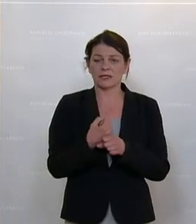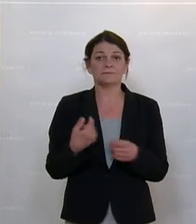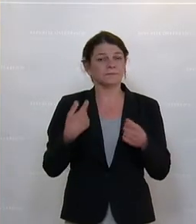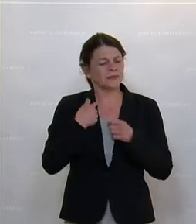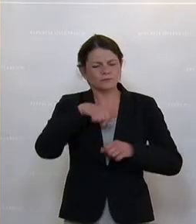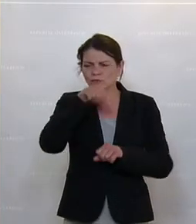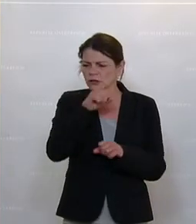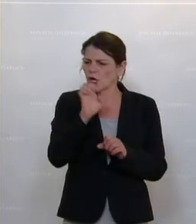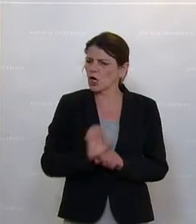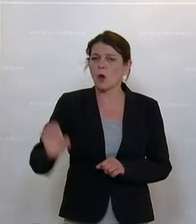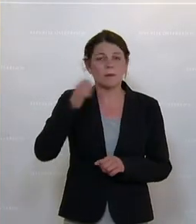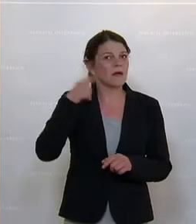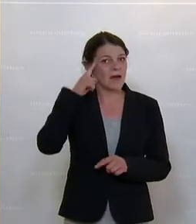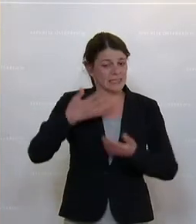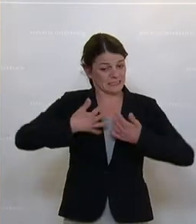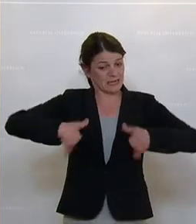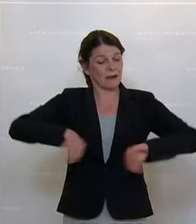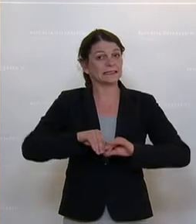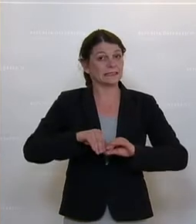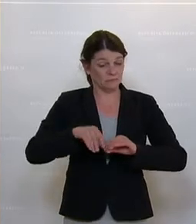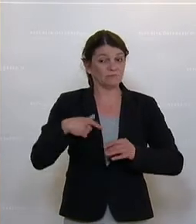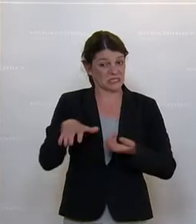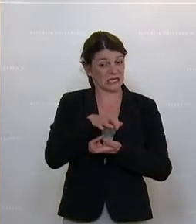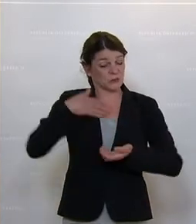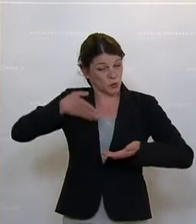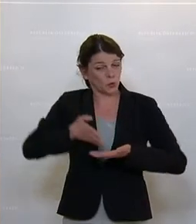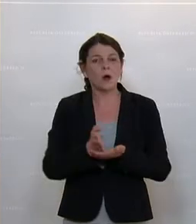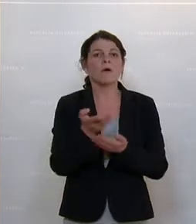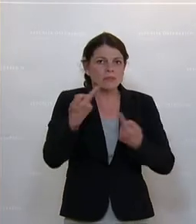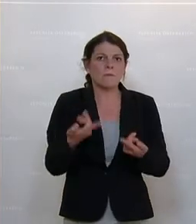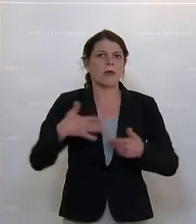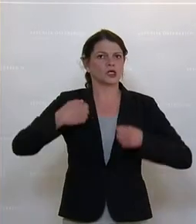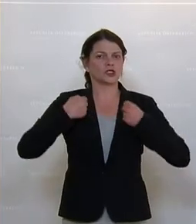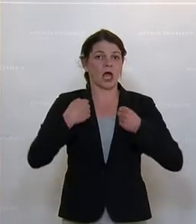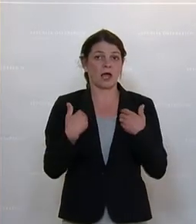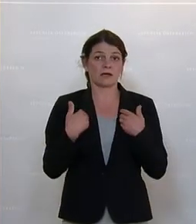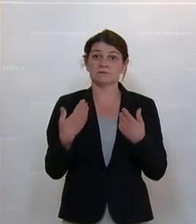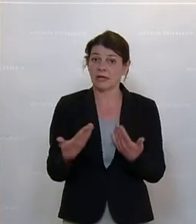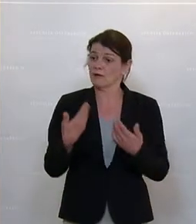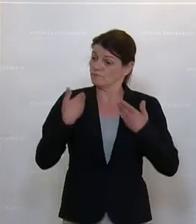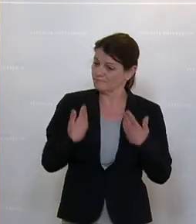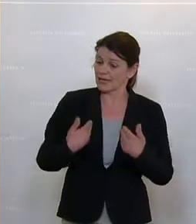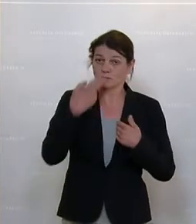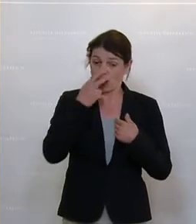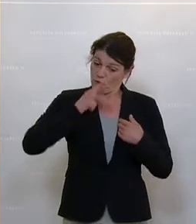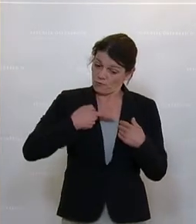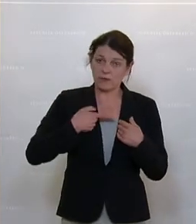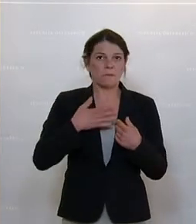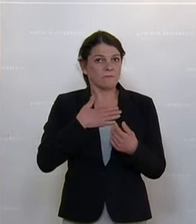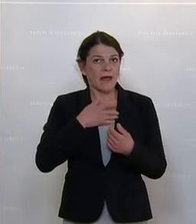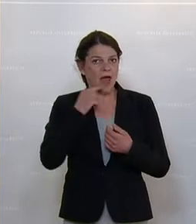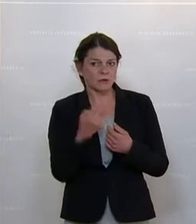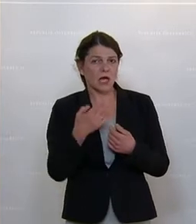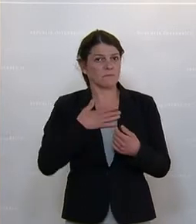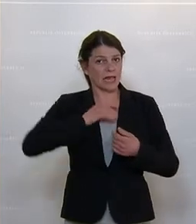gemeinsam aus dieser Krise gestärkt herauskommen können. Es liegt an uns, an unseren Aussagen, an unserer Einstellung. Wenn wir